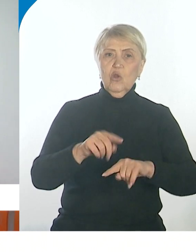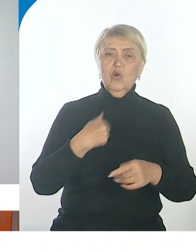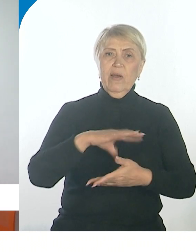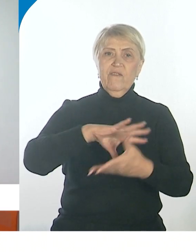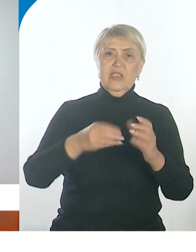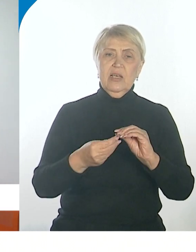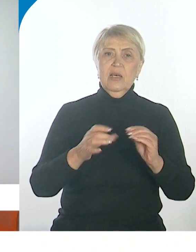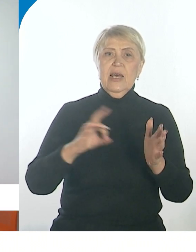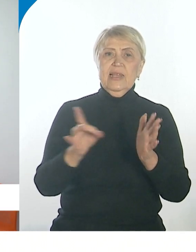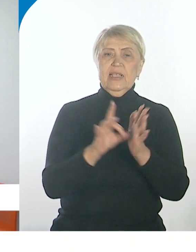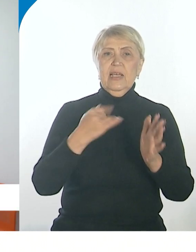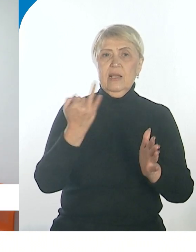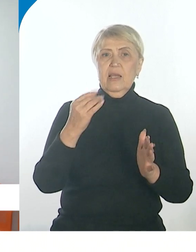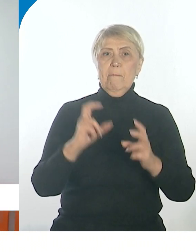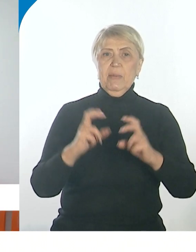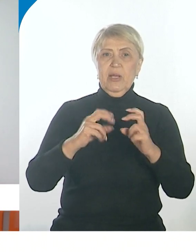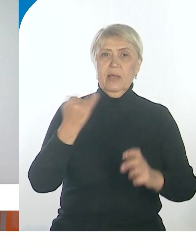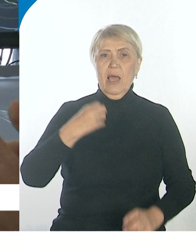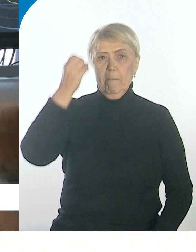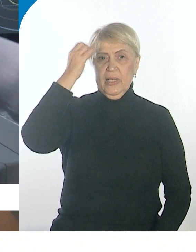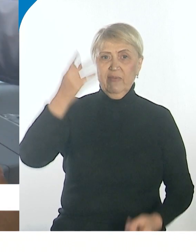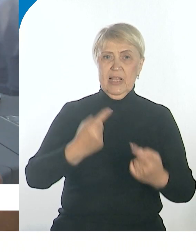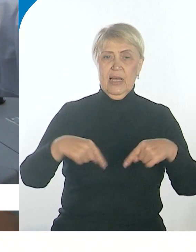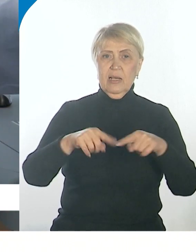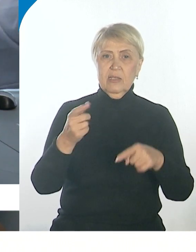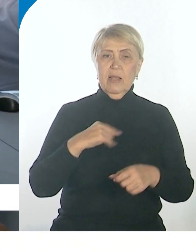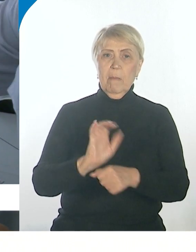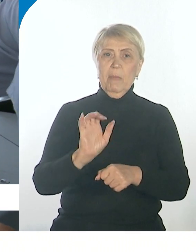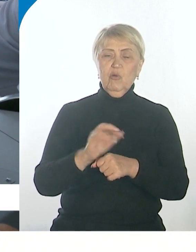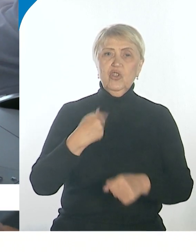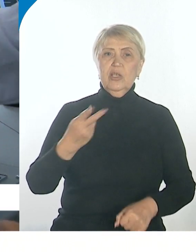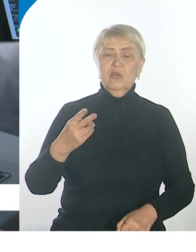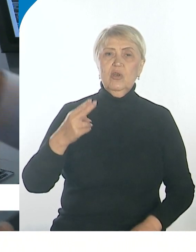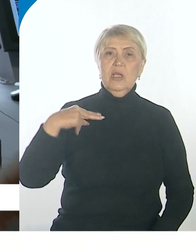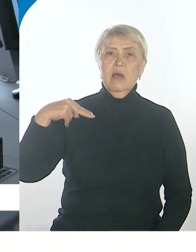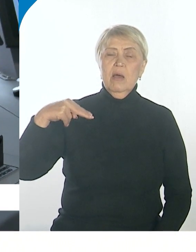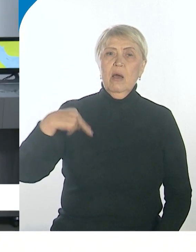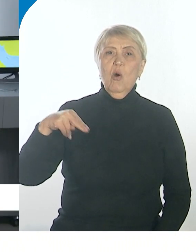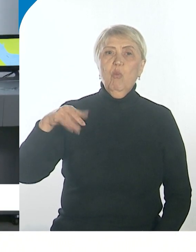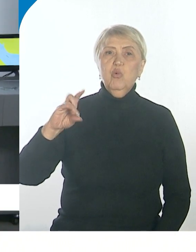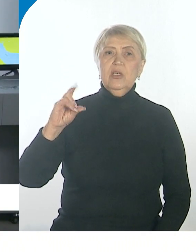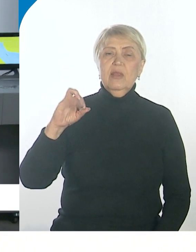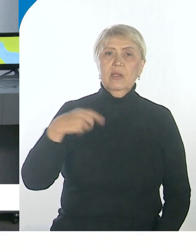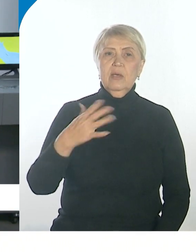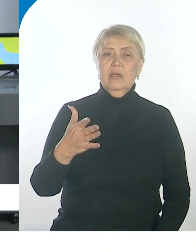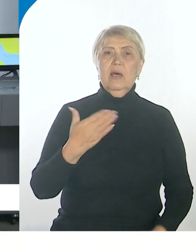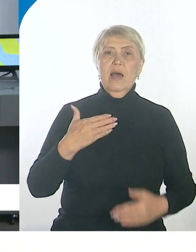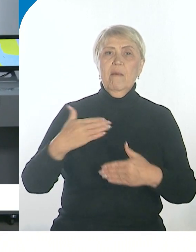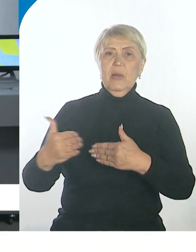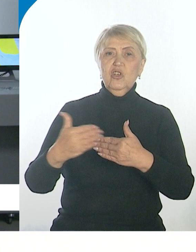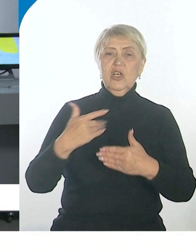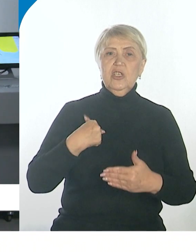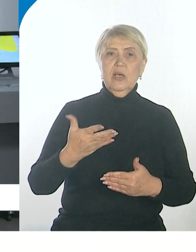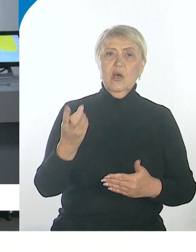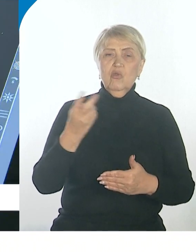нацелены. И предприятия, и образовательные организации. По поручению президента России Владимира Путина, за ближайшие пять лет в нашей стране необходимо